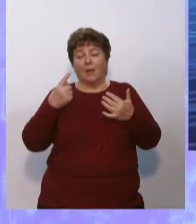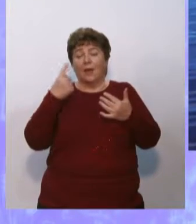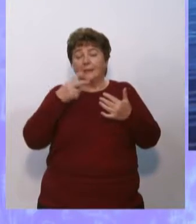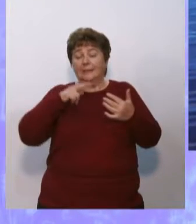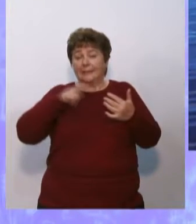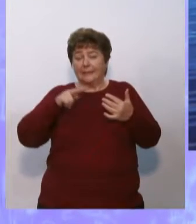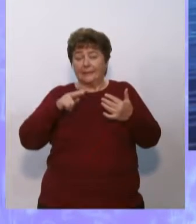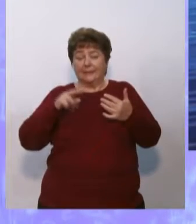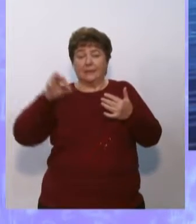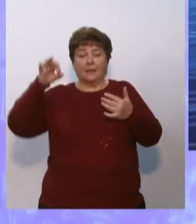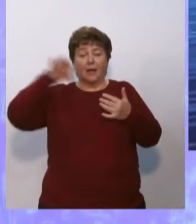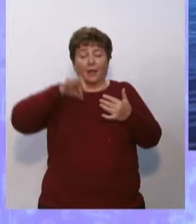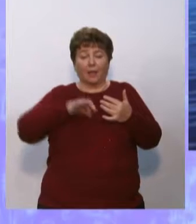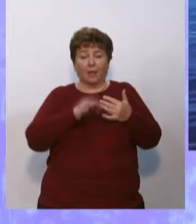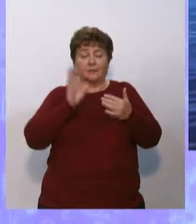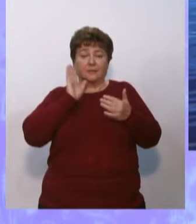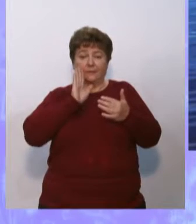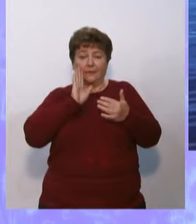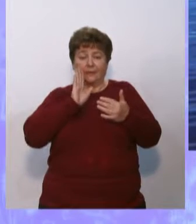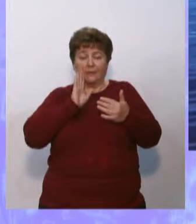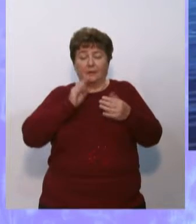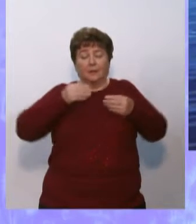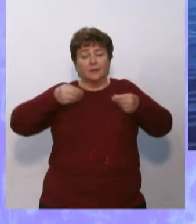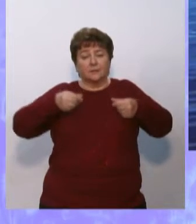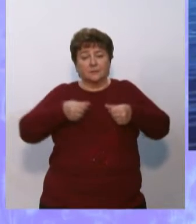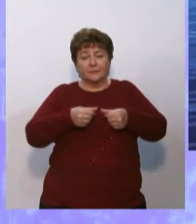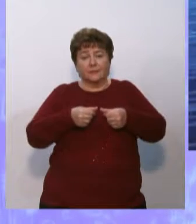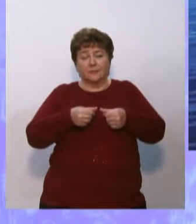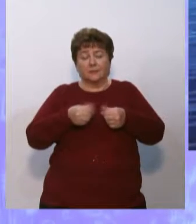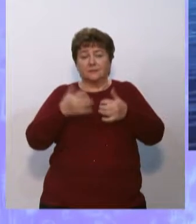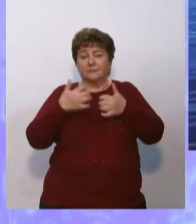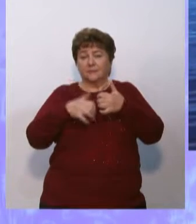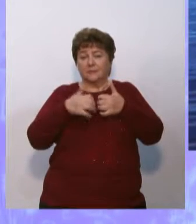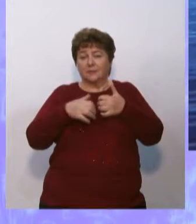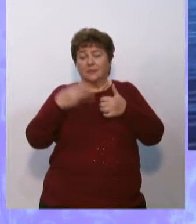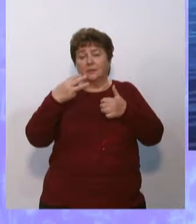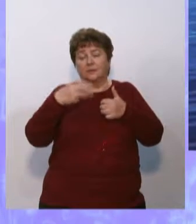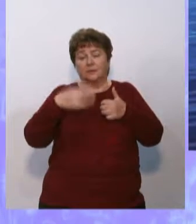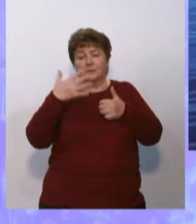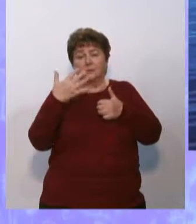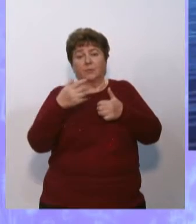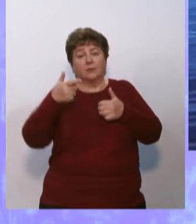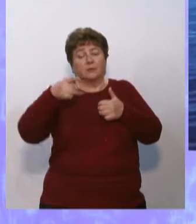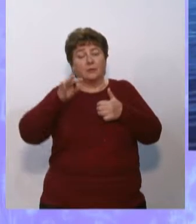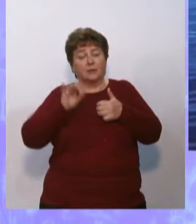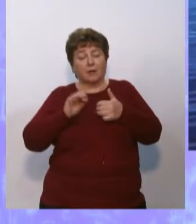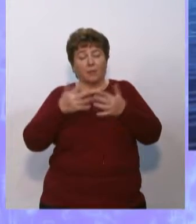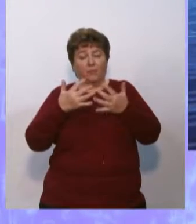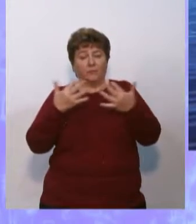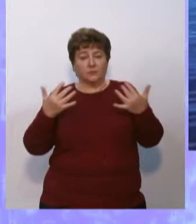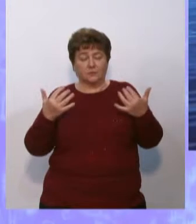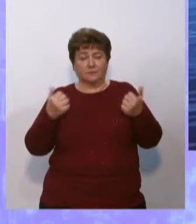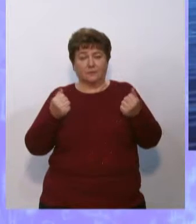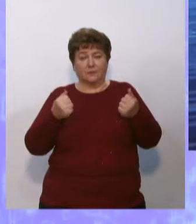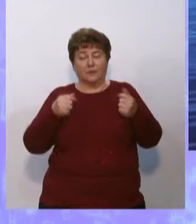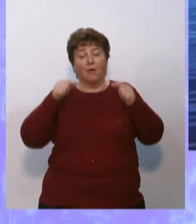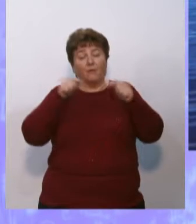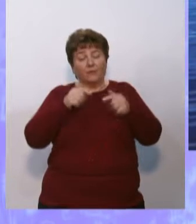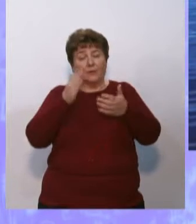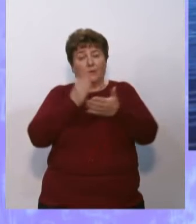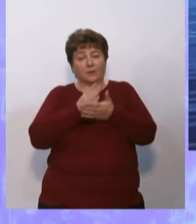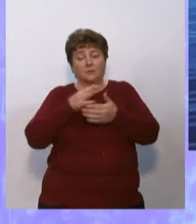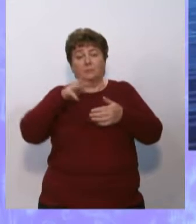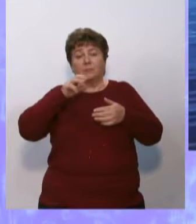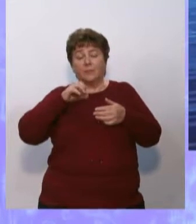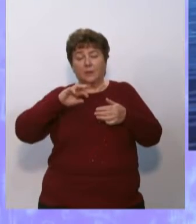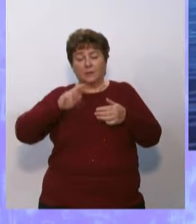одном литре океанской воды растворяется в среднем 35 грамм веществ. В ней есть